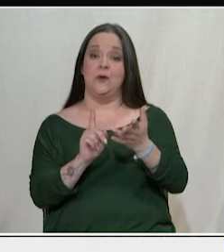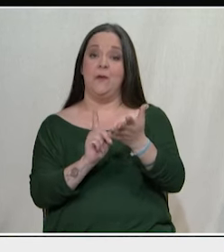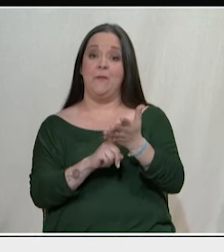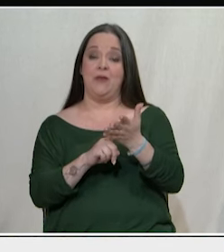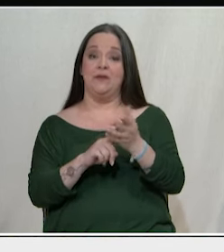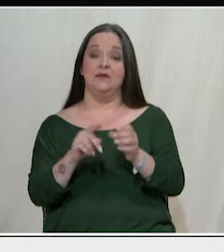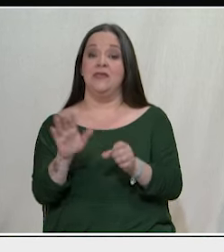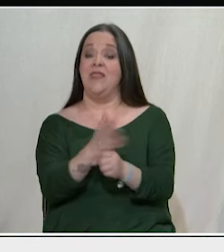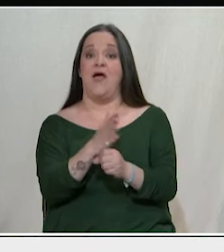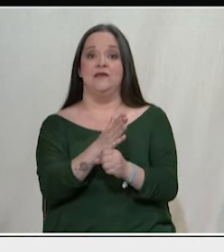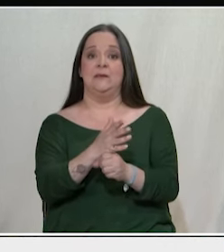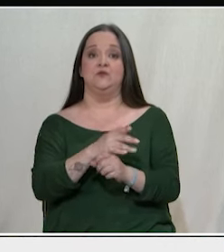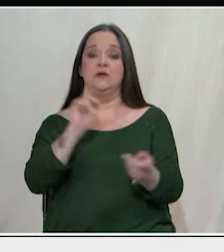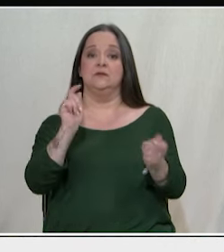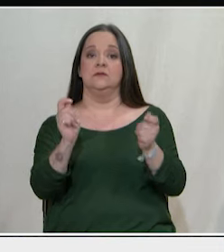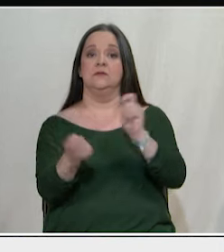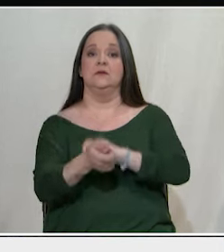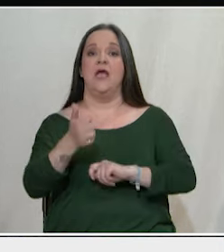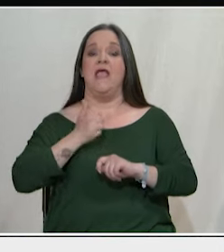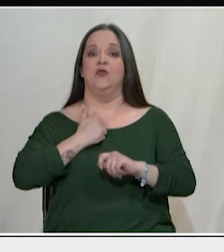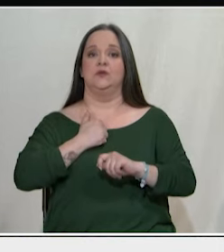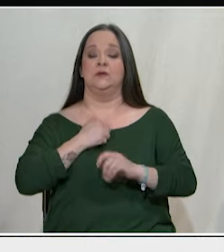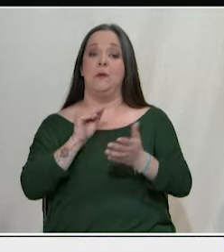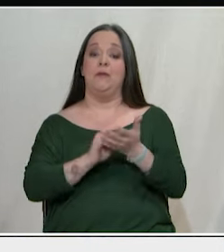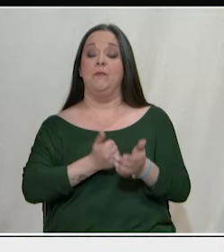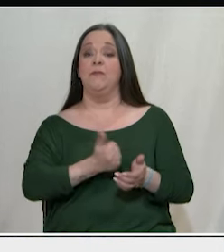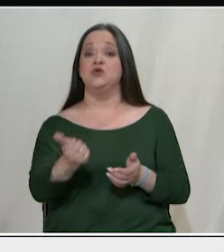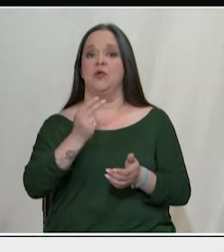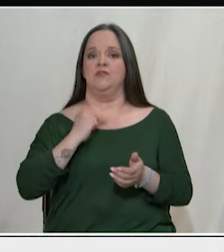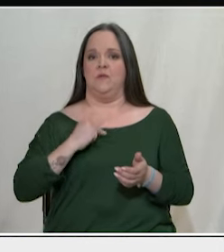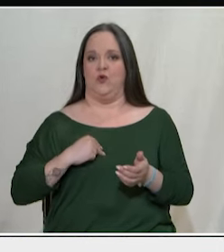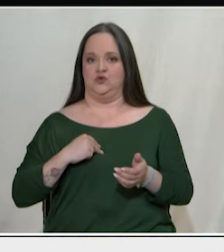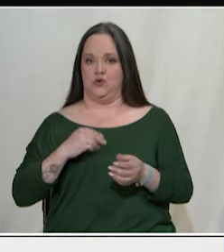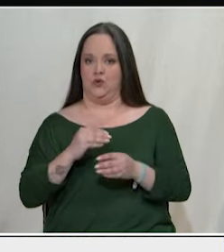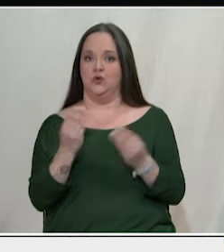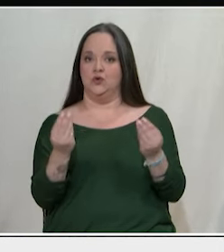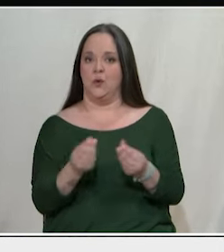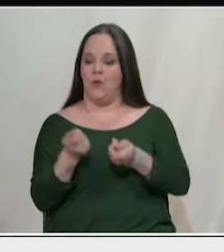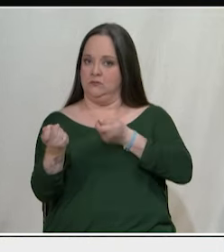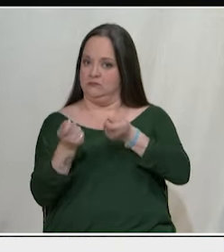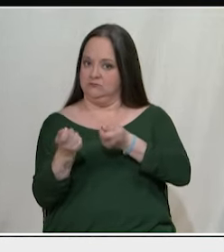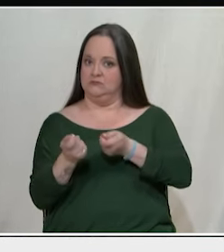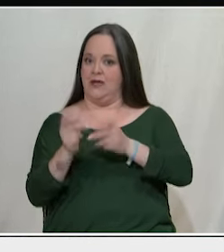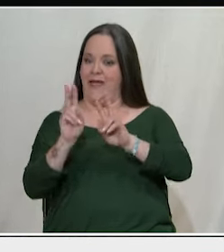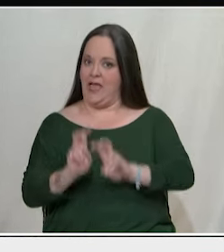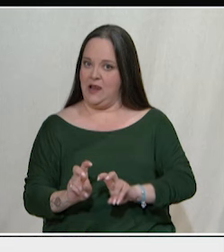Πρέπει να επιστρέψουν στο δημόσιο και να λειτουργήσουν κάτω από ένα άλλο καθεστώς με έλεγχο εργατικό και κοινωνικό,